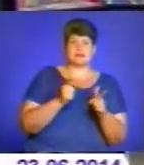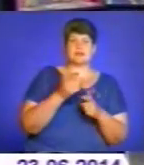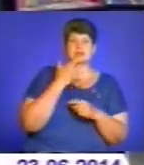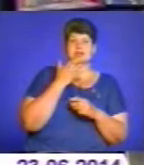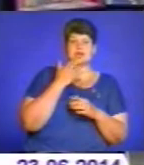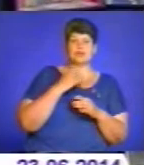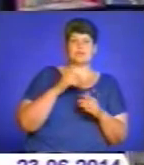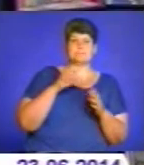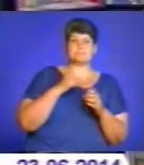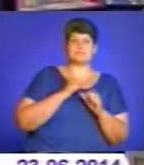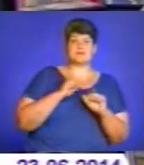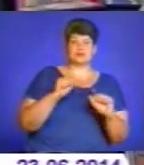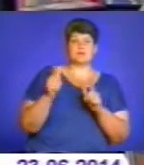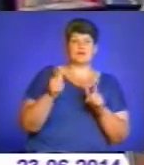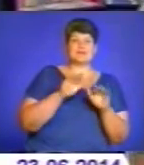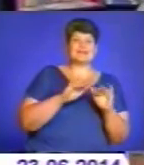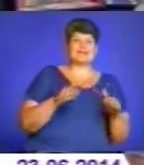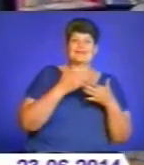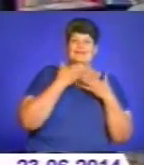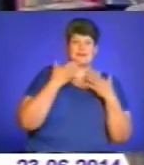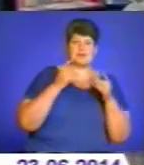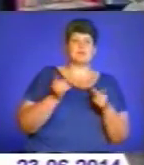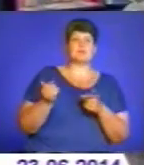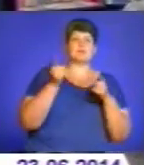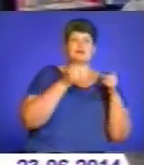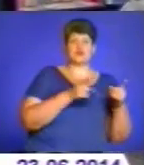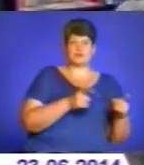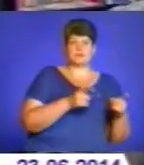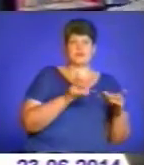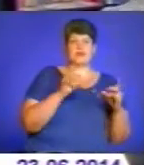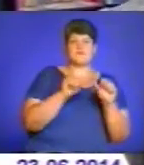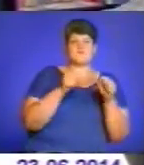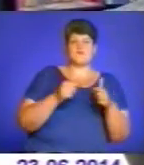-патріотичної підготовки дітей там немає. Він виключно перейшов на формат